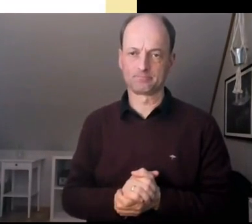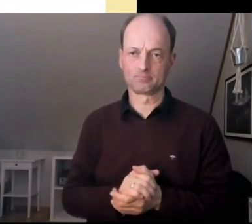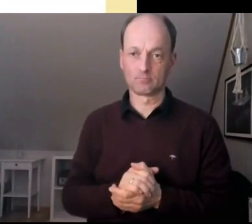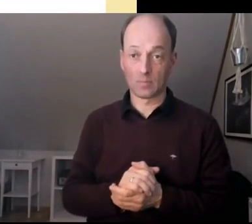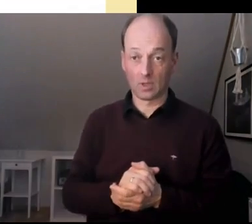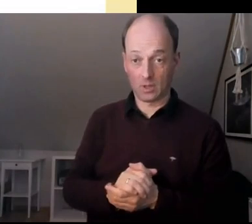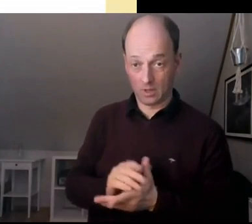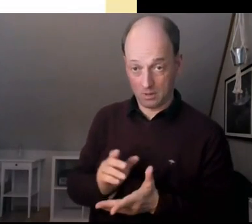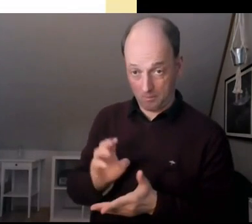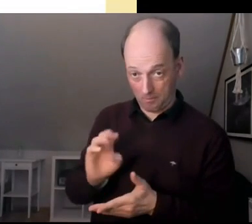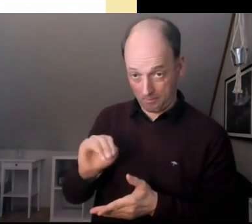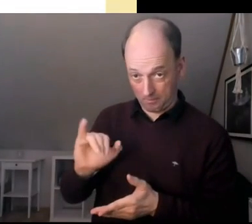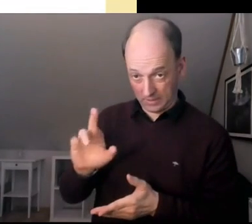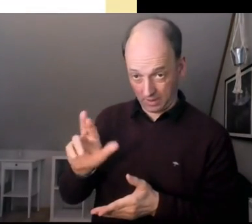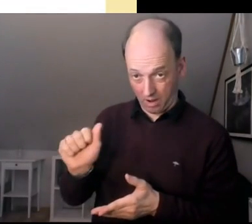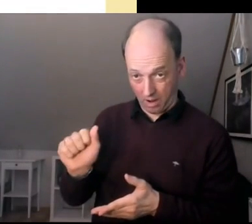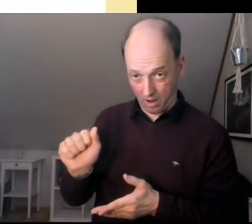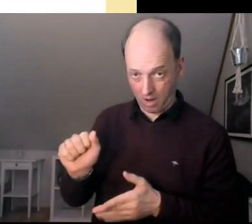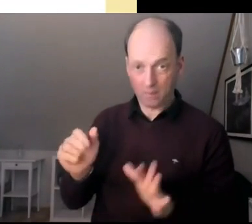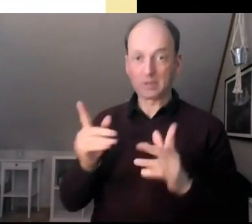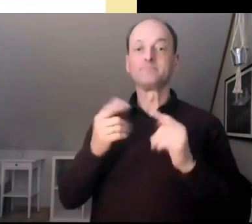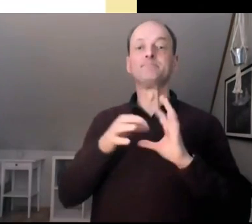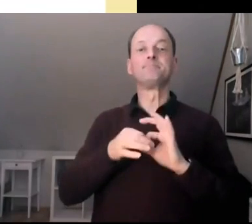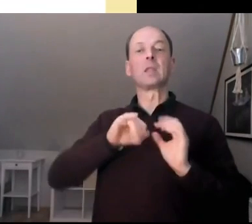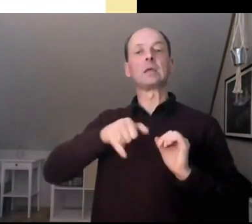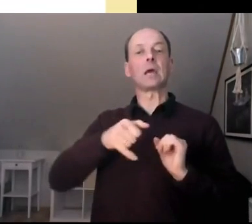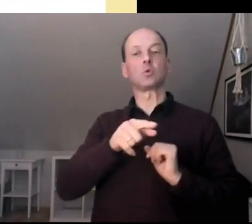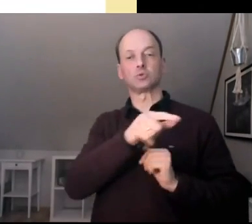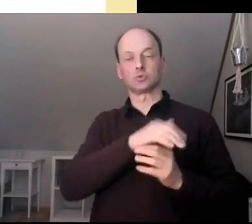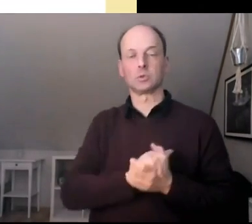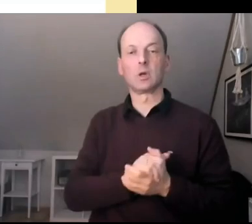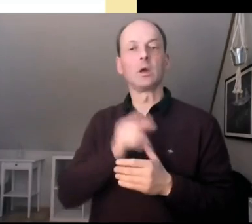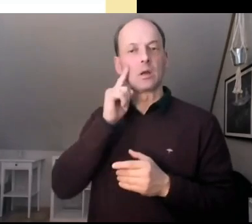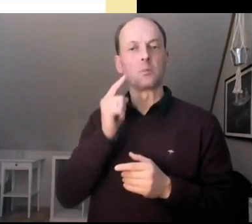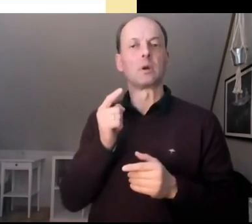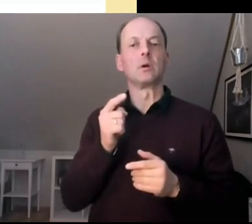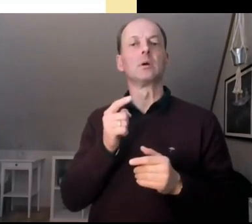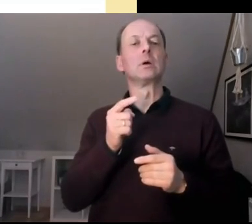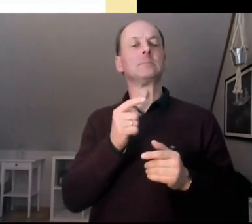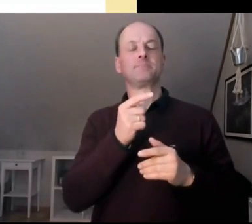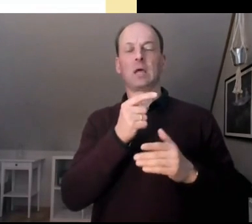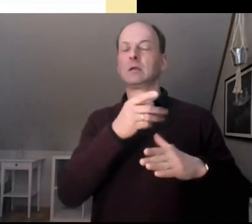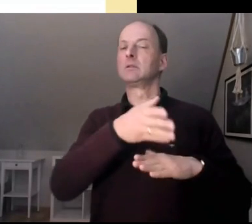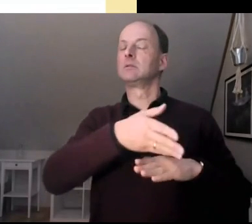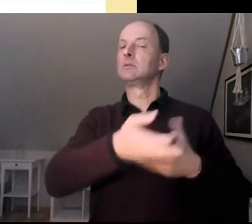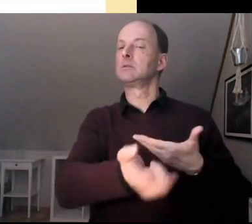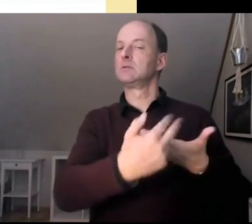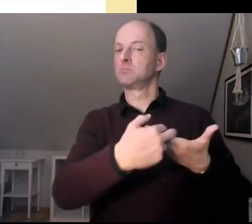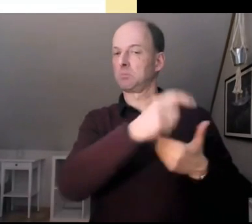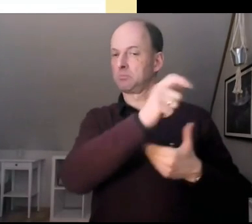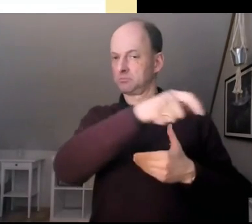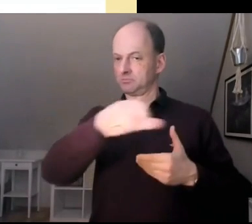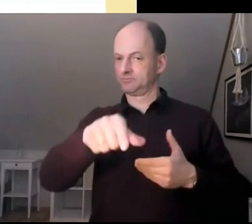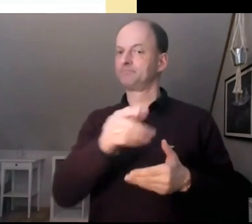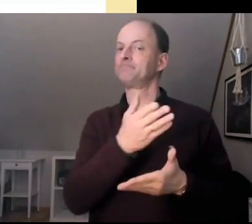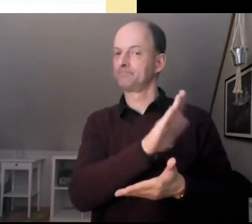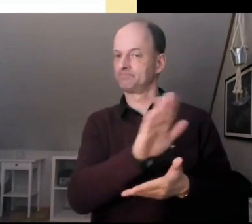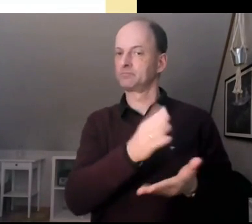Noch kurz, es war so, dass den Teilnehmenden, soweit ich weiß, offen gestellt wurde, ob sie